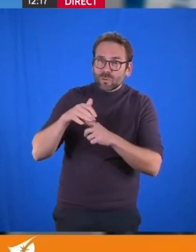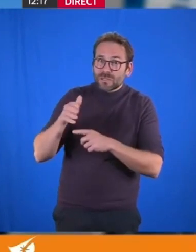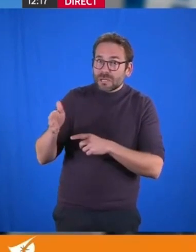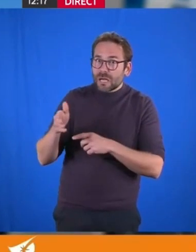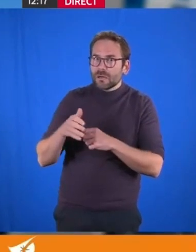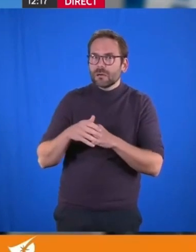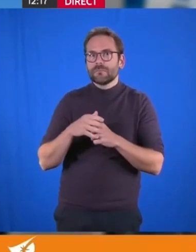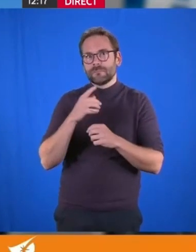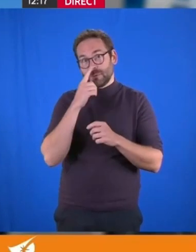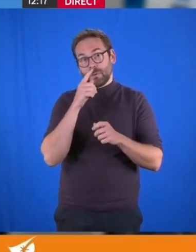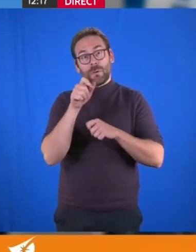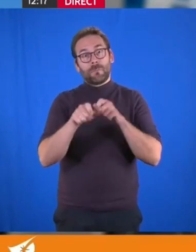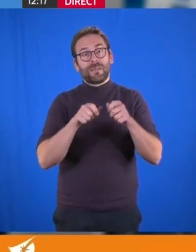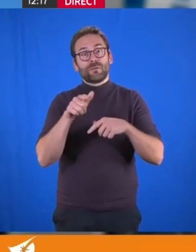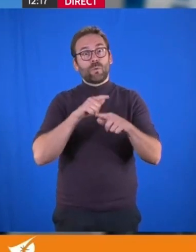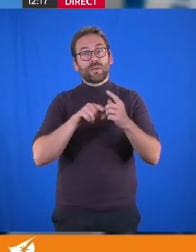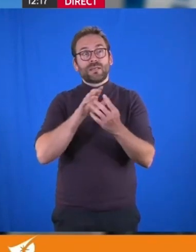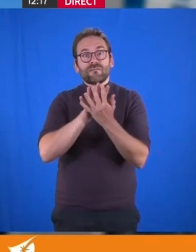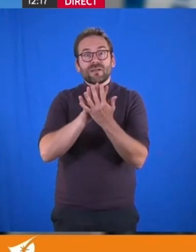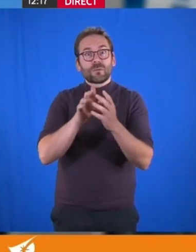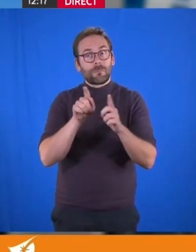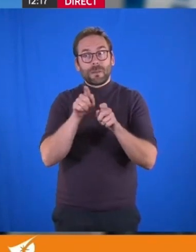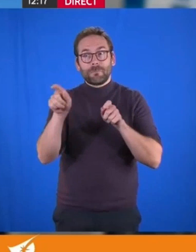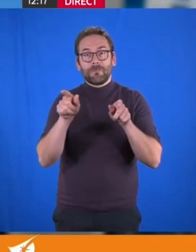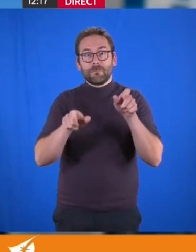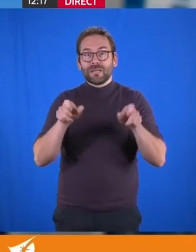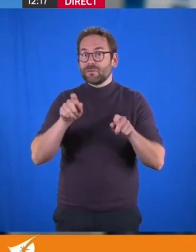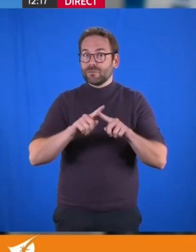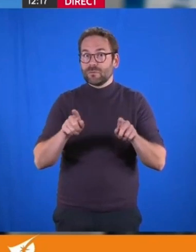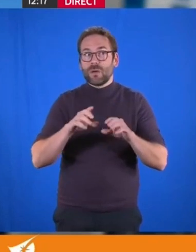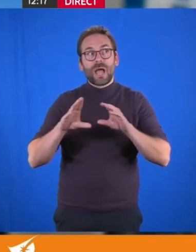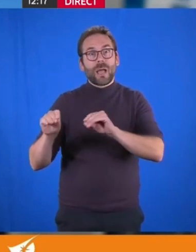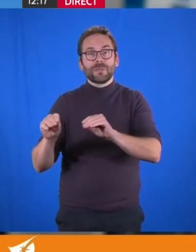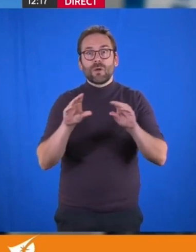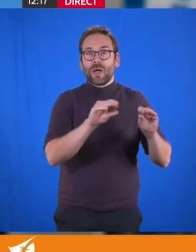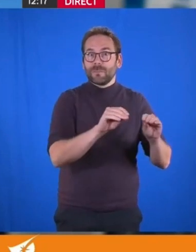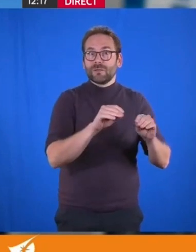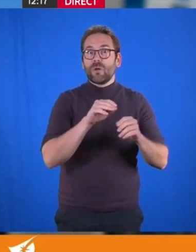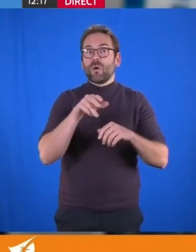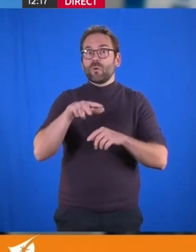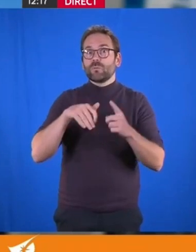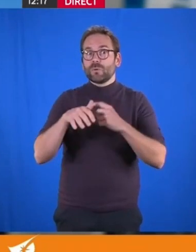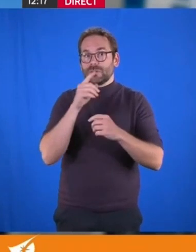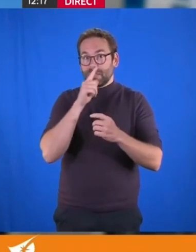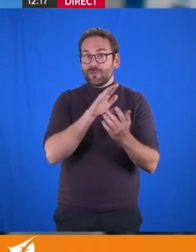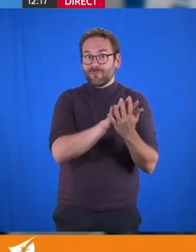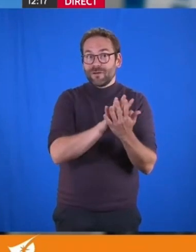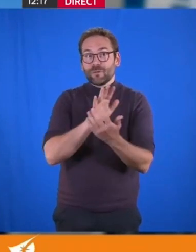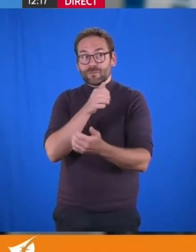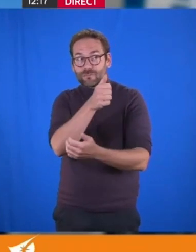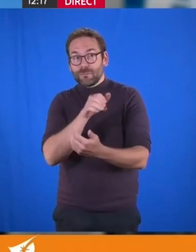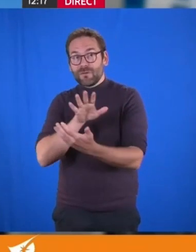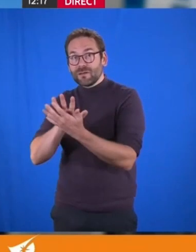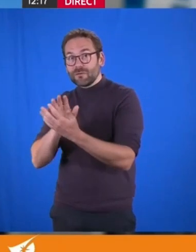pas côtoyer les mêmes locataires, ne doit pas côtoyer les mêmes habitants du logement social dans nos